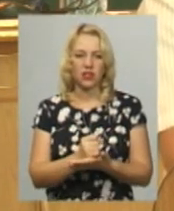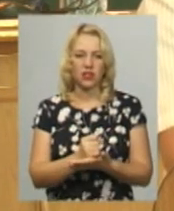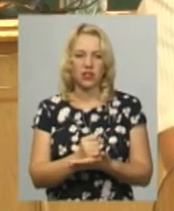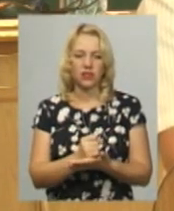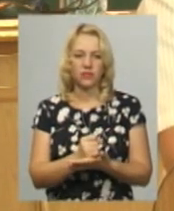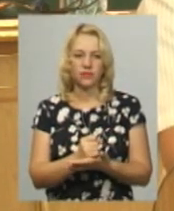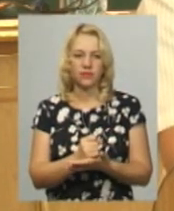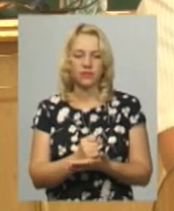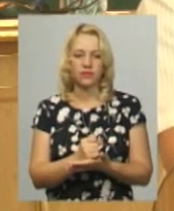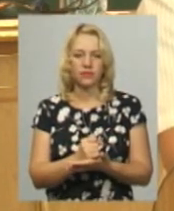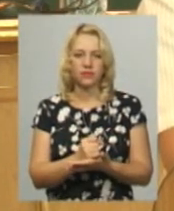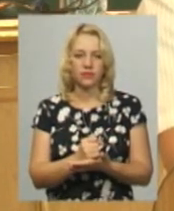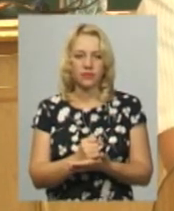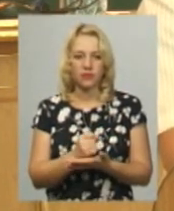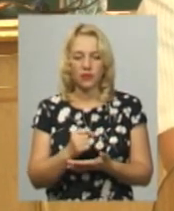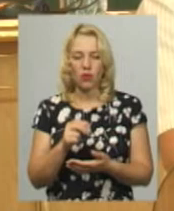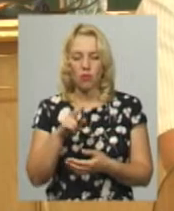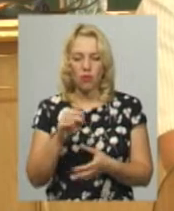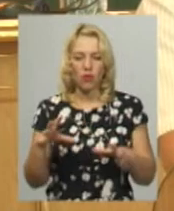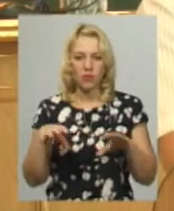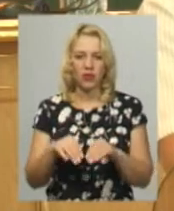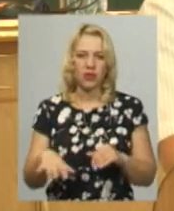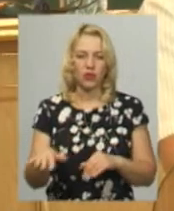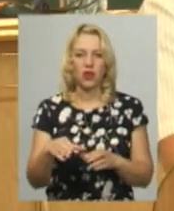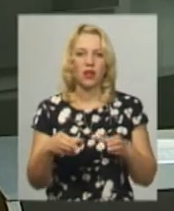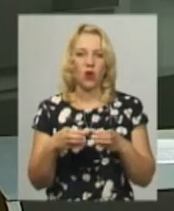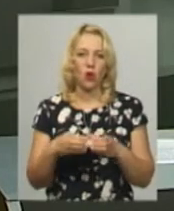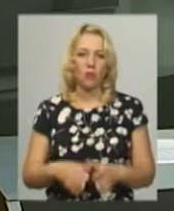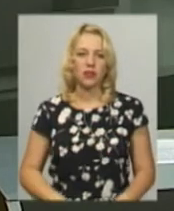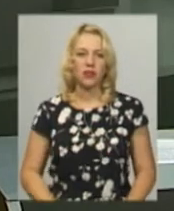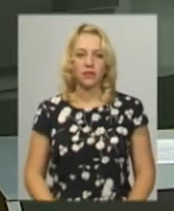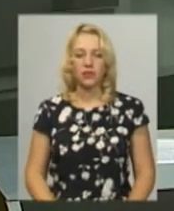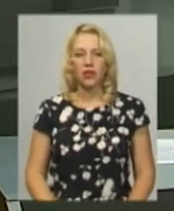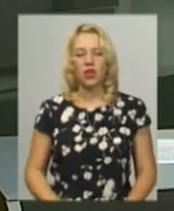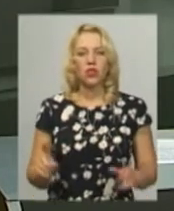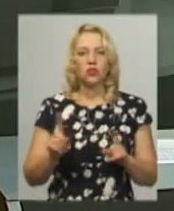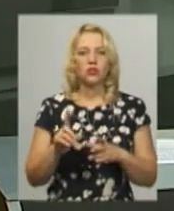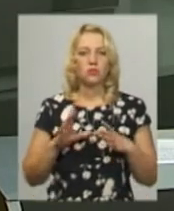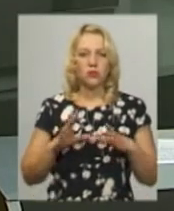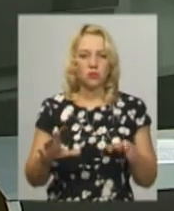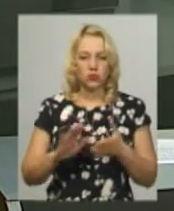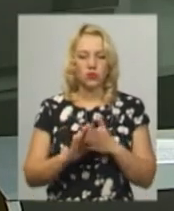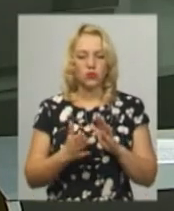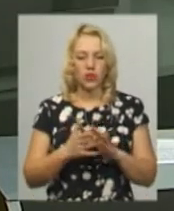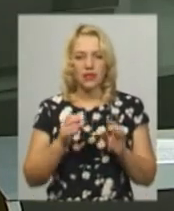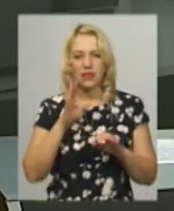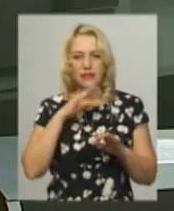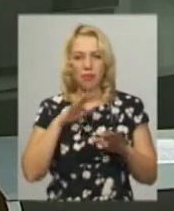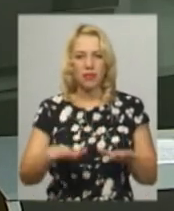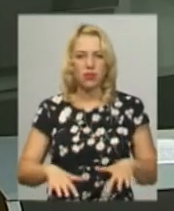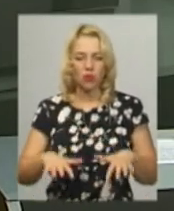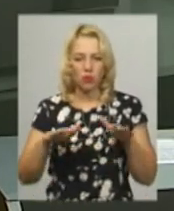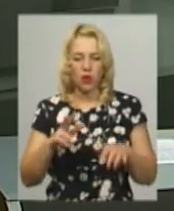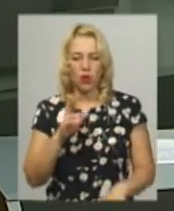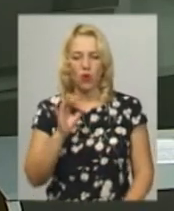завершених головною об'єдній територіальній громад. Аби уникнути ситуації з підтопленням, Юрій